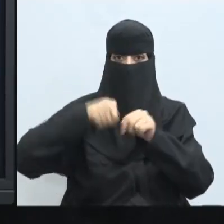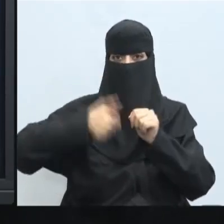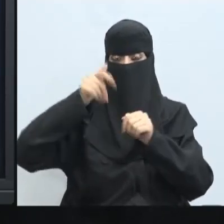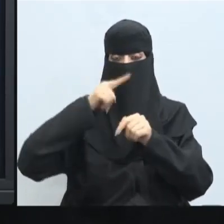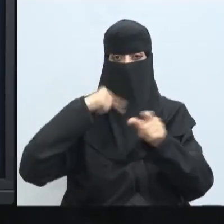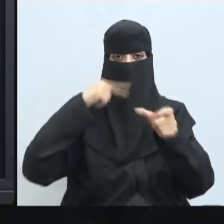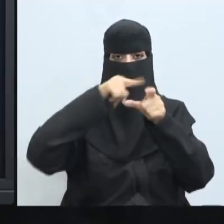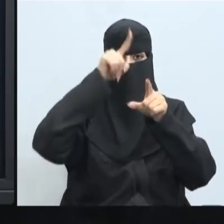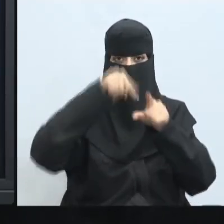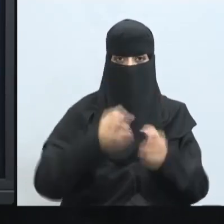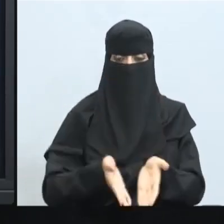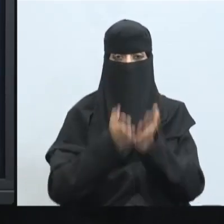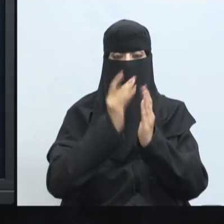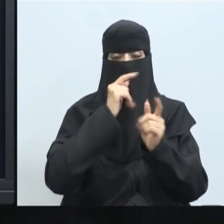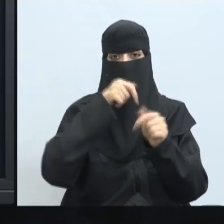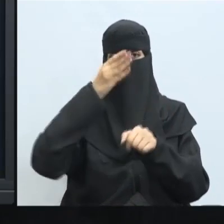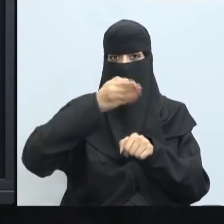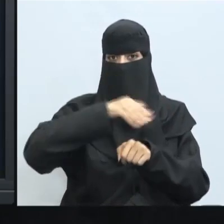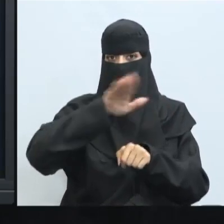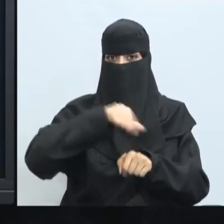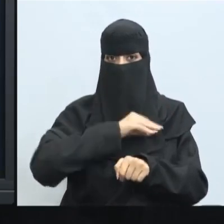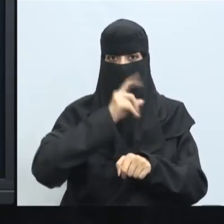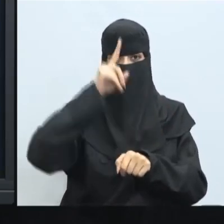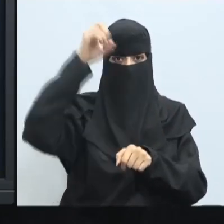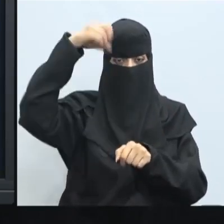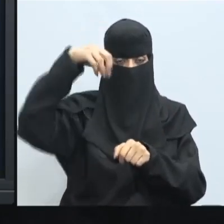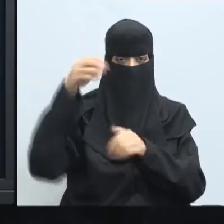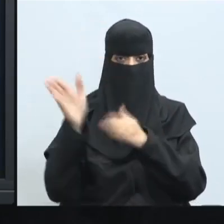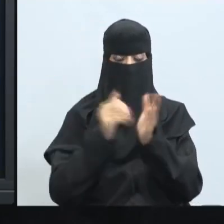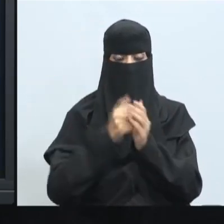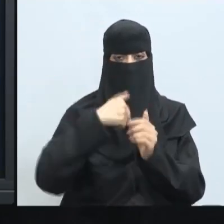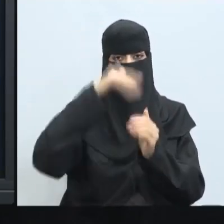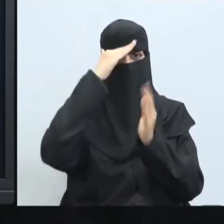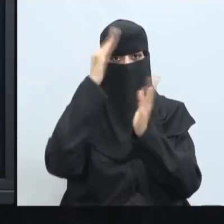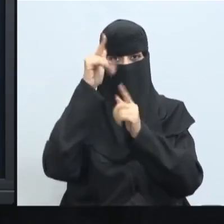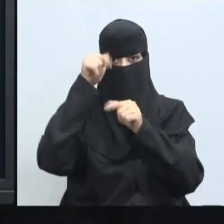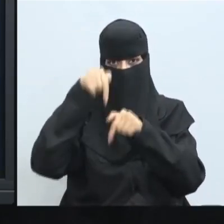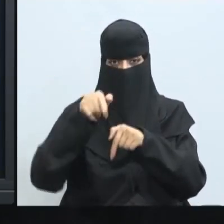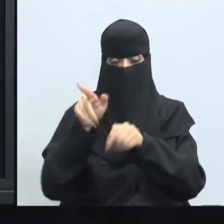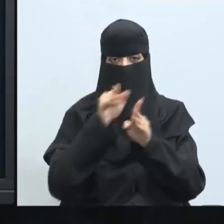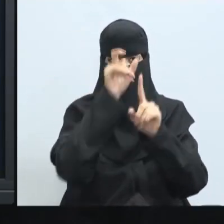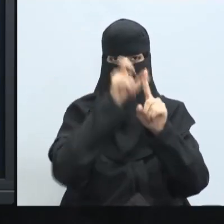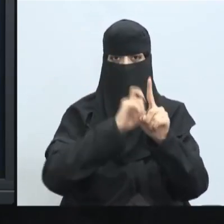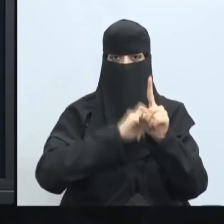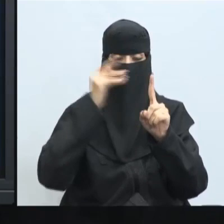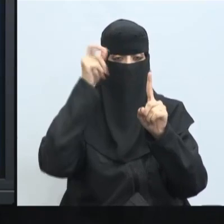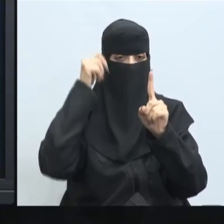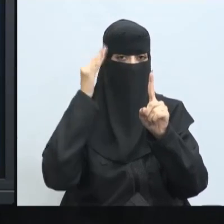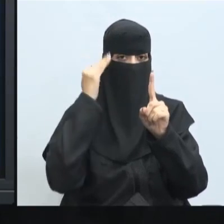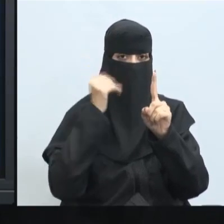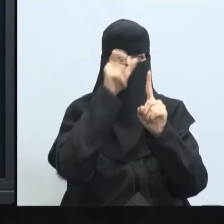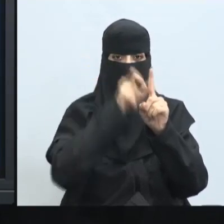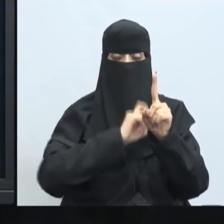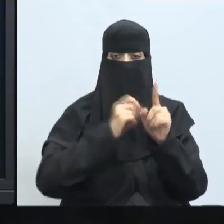إلى يوم الدين السلام عليكم ورحمة الله وبركاته وأهلا وسهلا بكم أعزائي الطلاب والطالبات